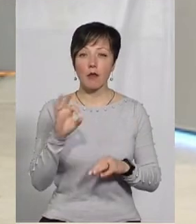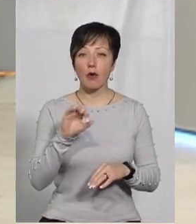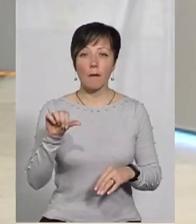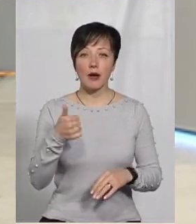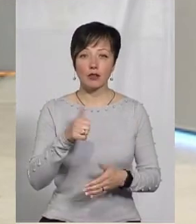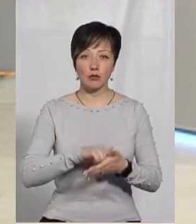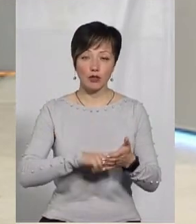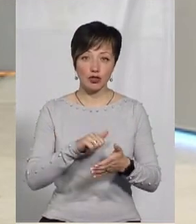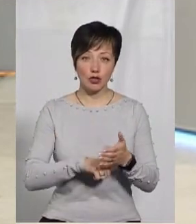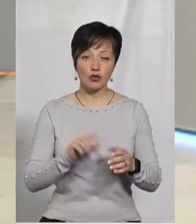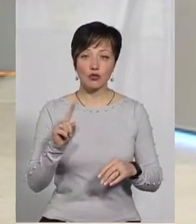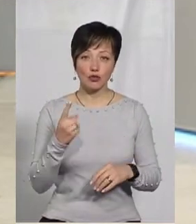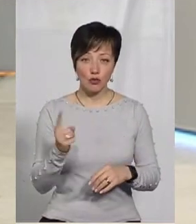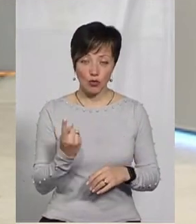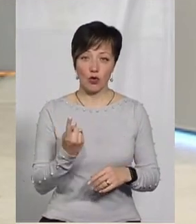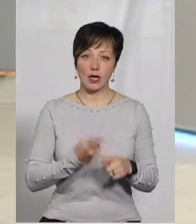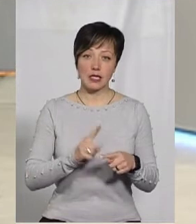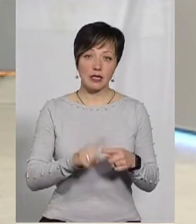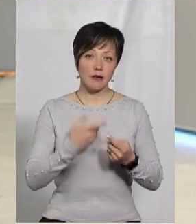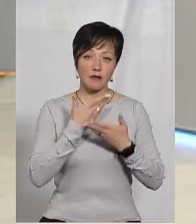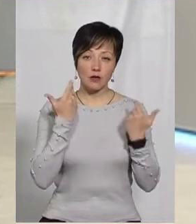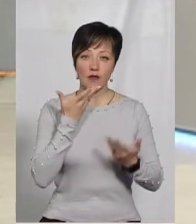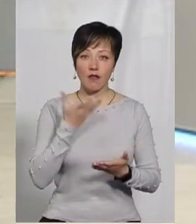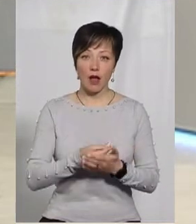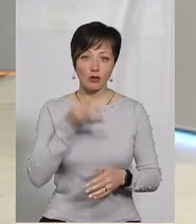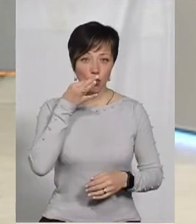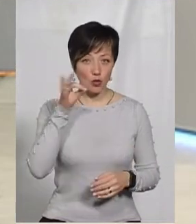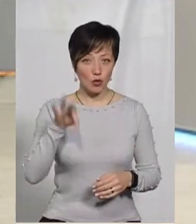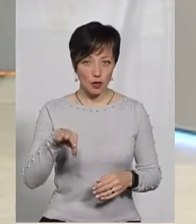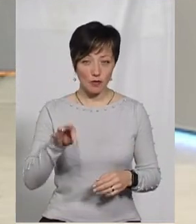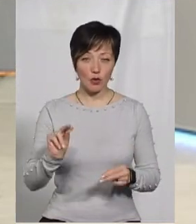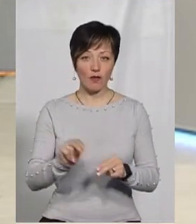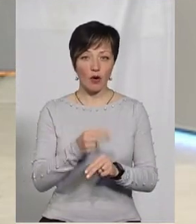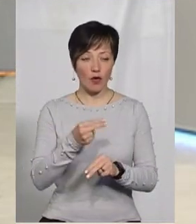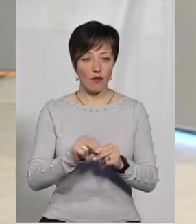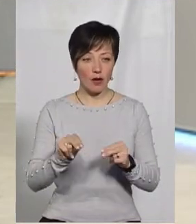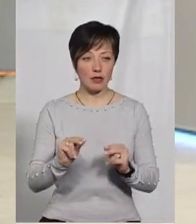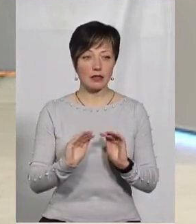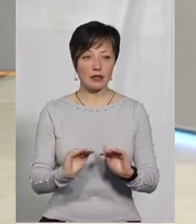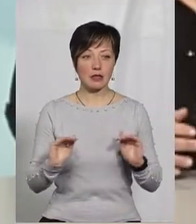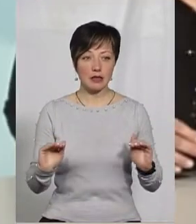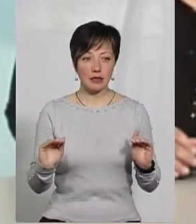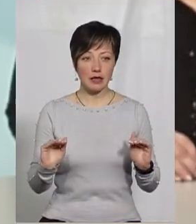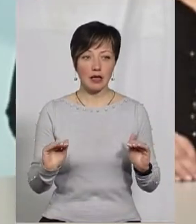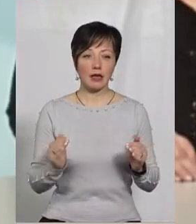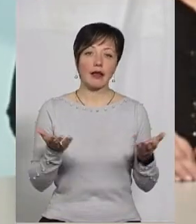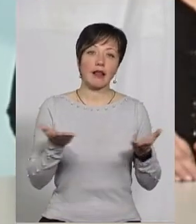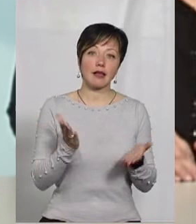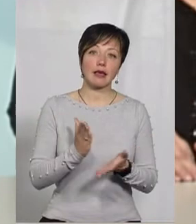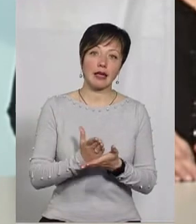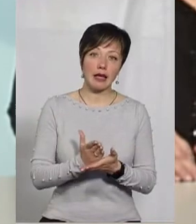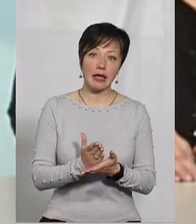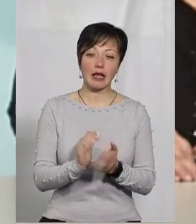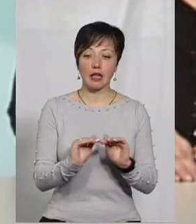першу причину, чому? Ну, насамперед, це відсутність власного досвіду в виховання дітей. Тобто, десь є